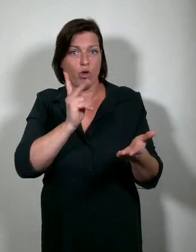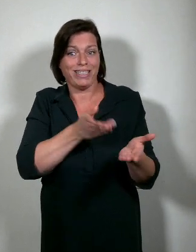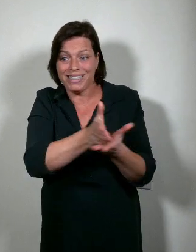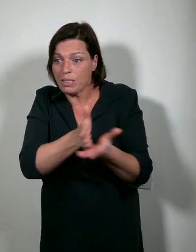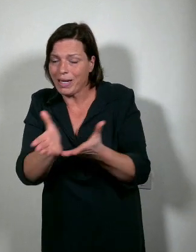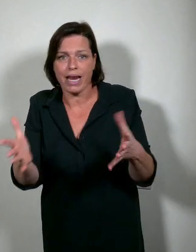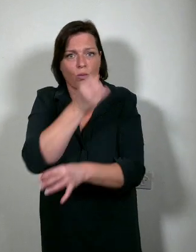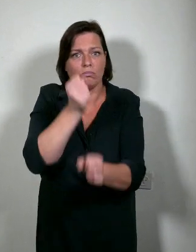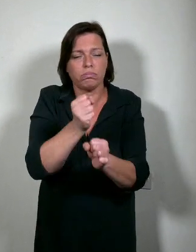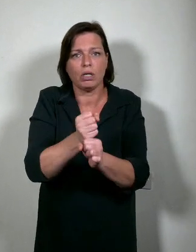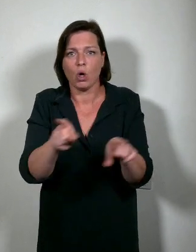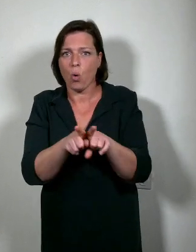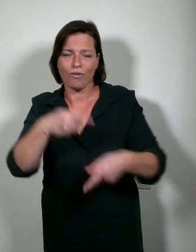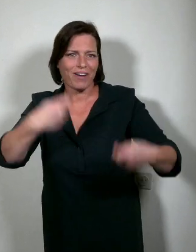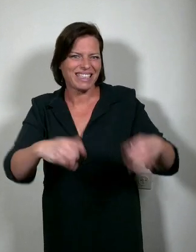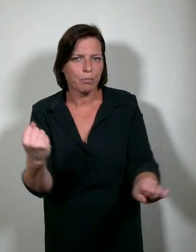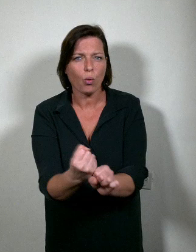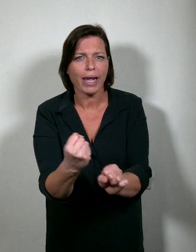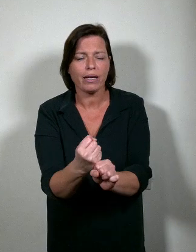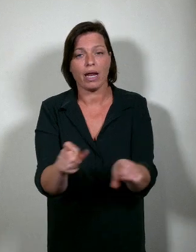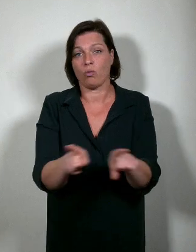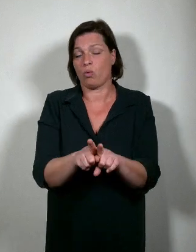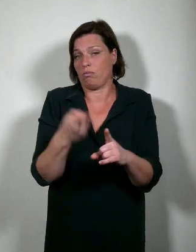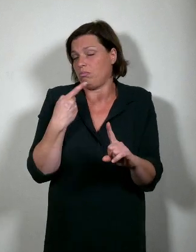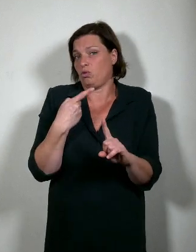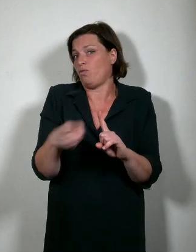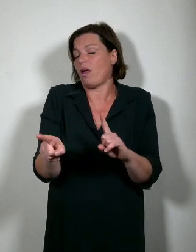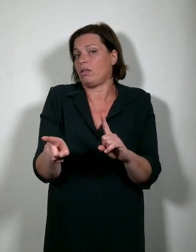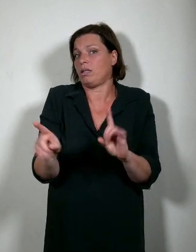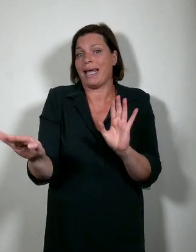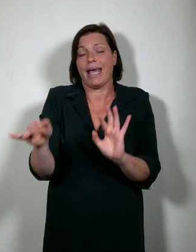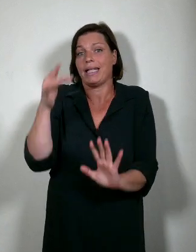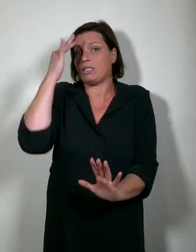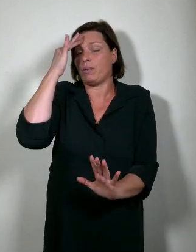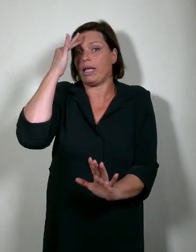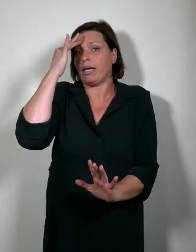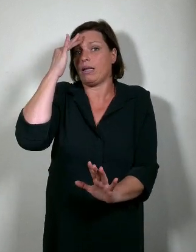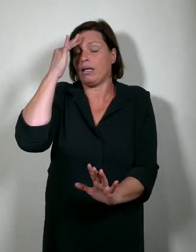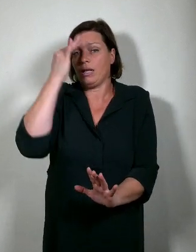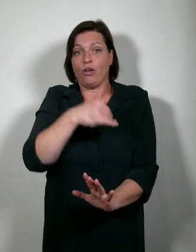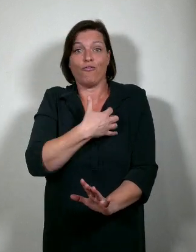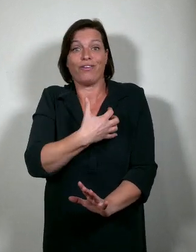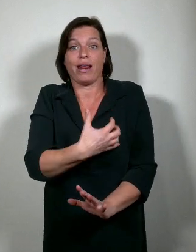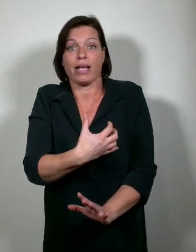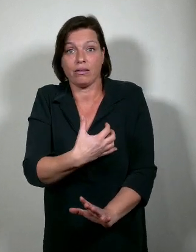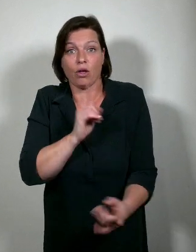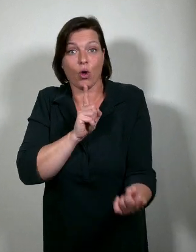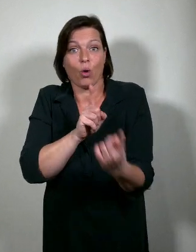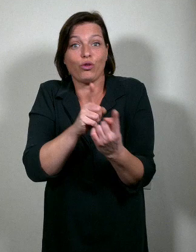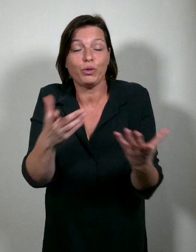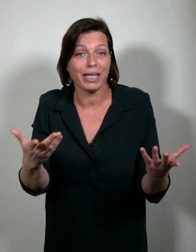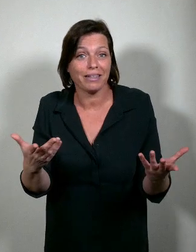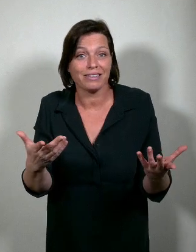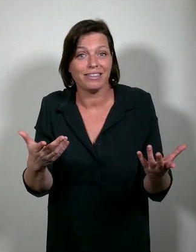Voor flexibel werken. En voor toevallige, inspirerende, verrijkende ontmoetingen.